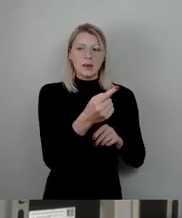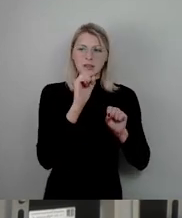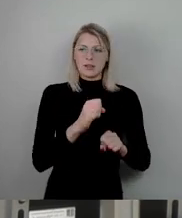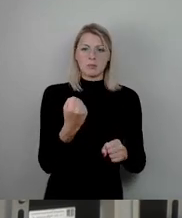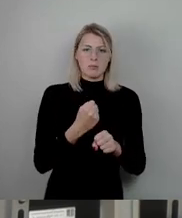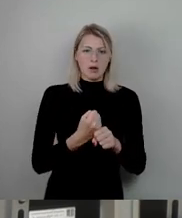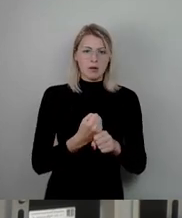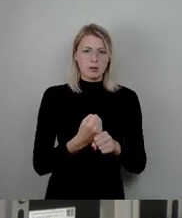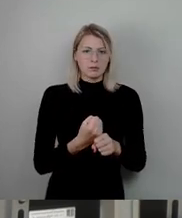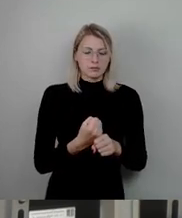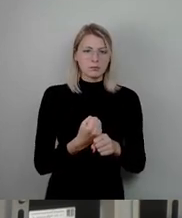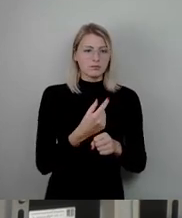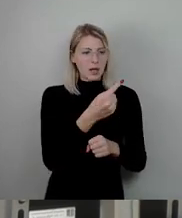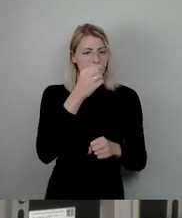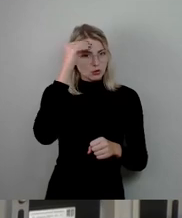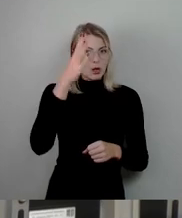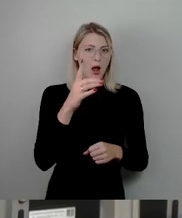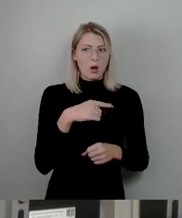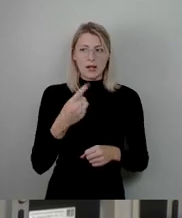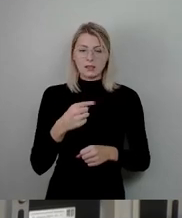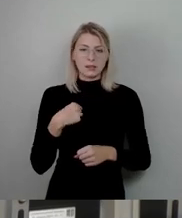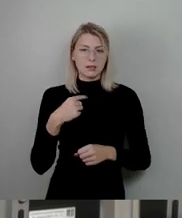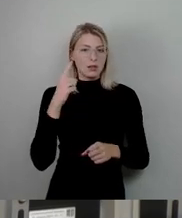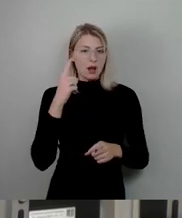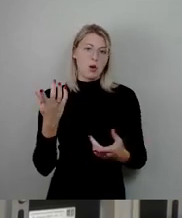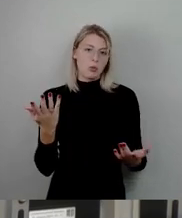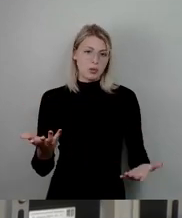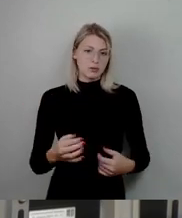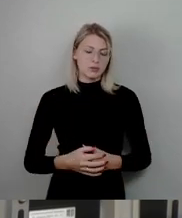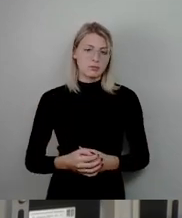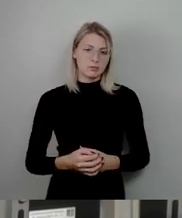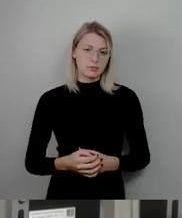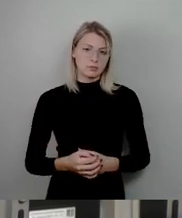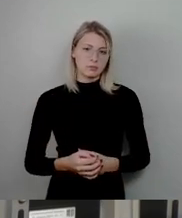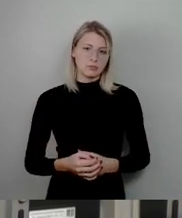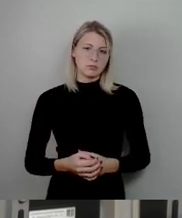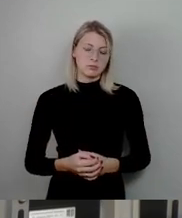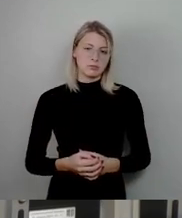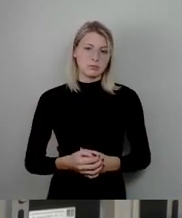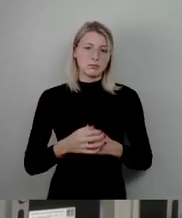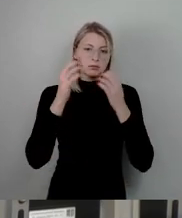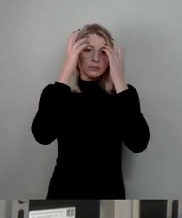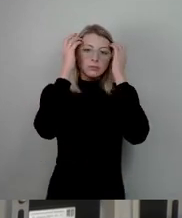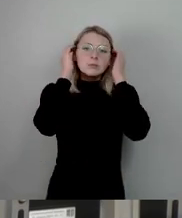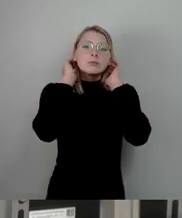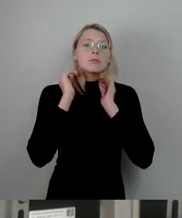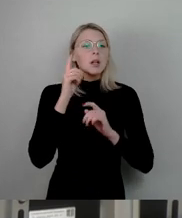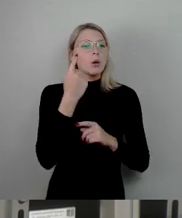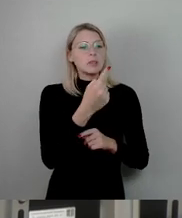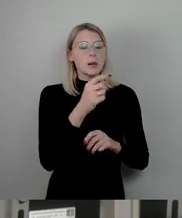sind schlauer, als wir oftmals denken und sie können sich sehr wohl selber organisieren.